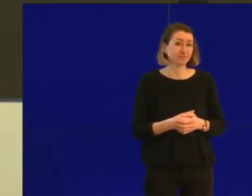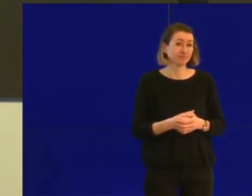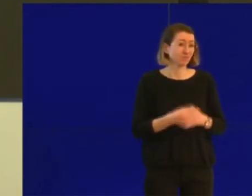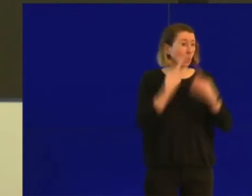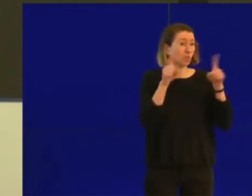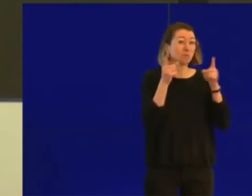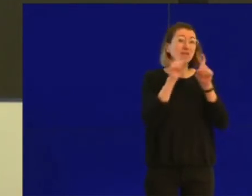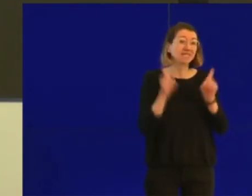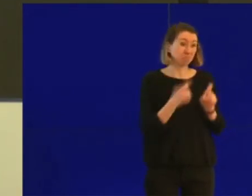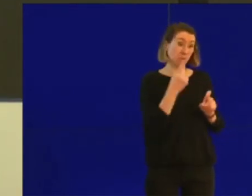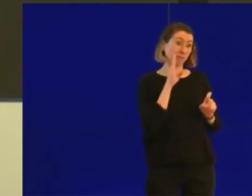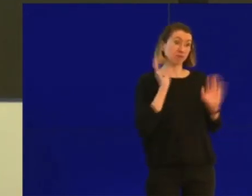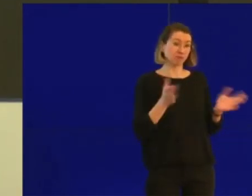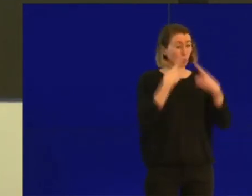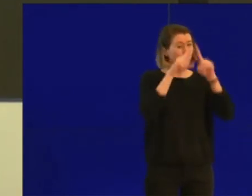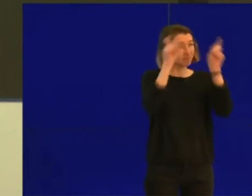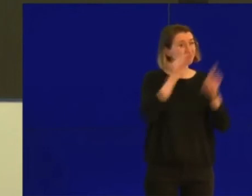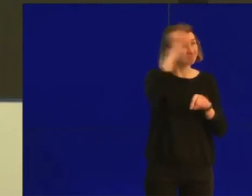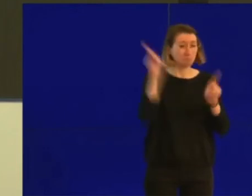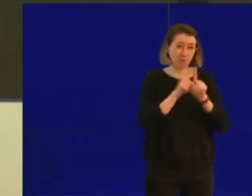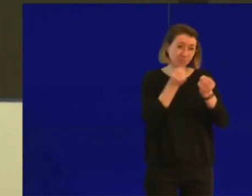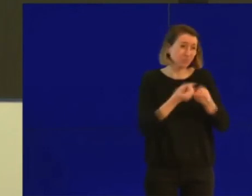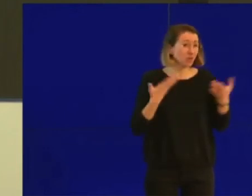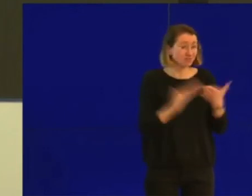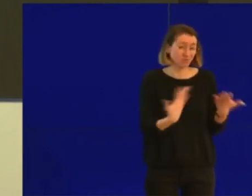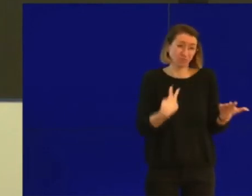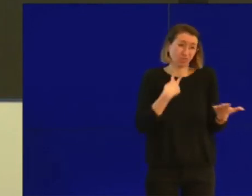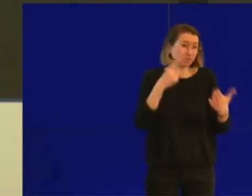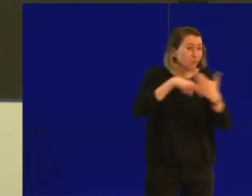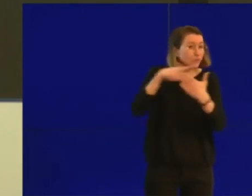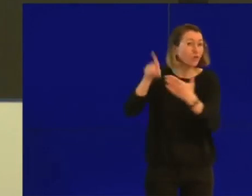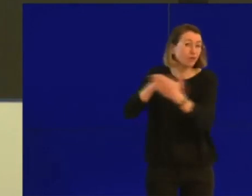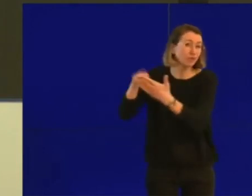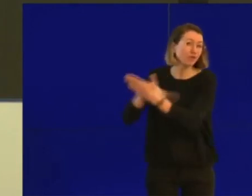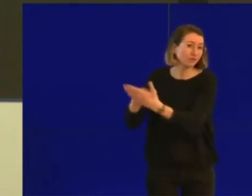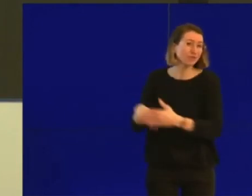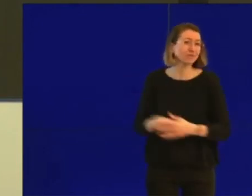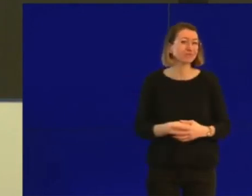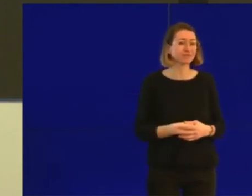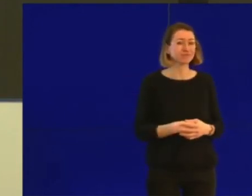Par rapport à ces exemples, il y en a d'autres qu'on va préciser évidemment, soit sur notre site web, soit au cours de la journée.